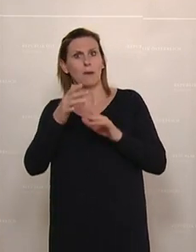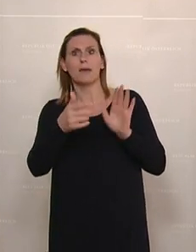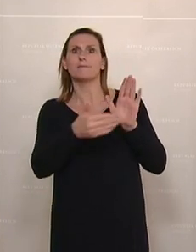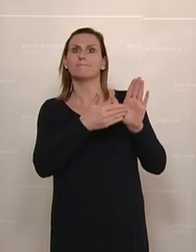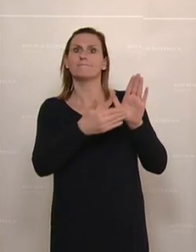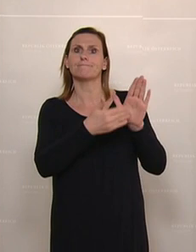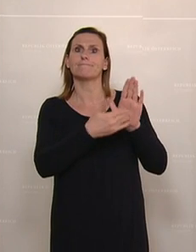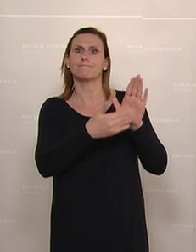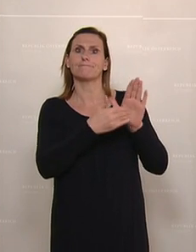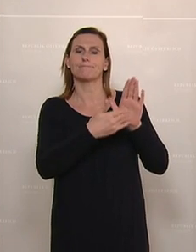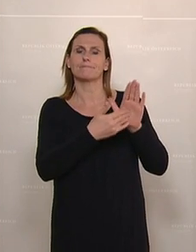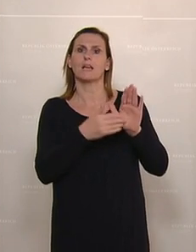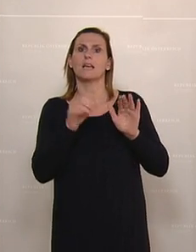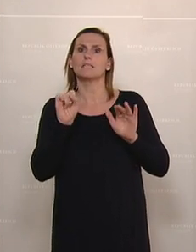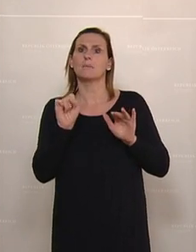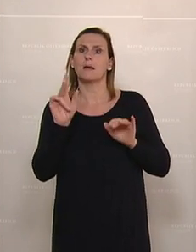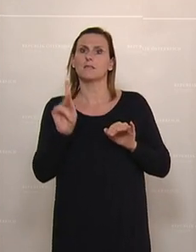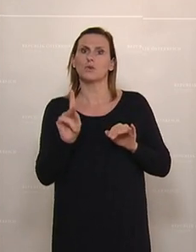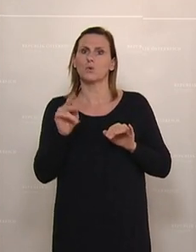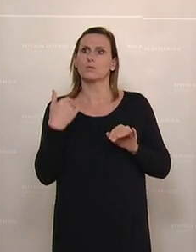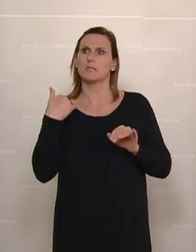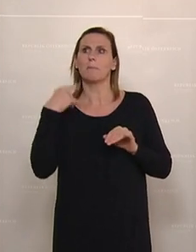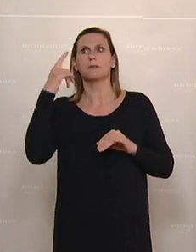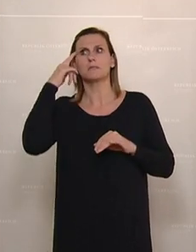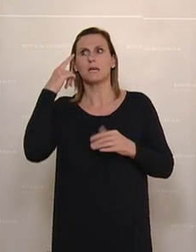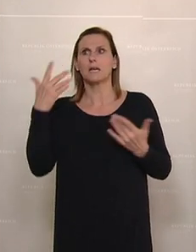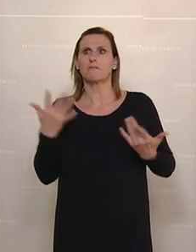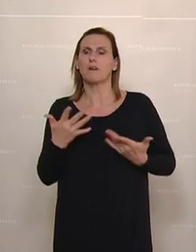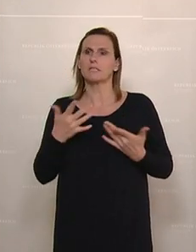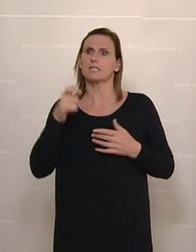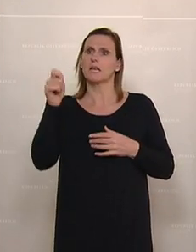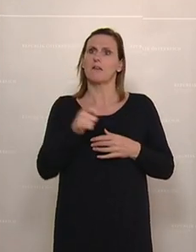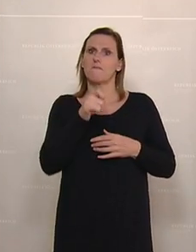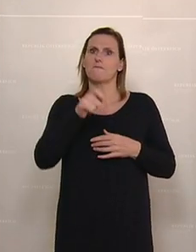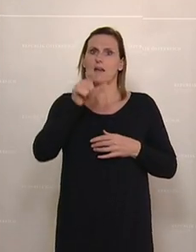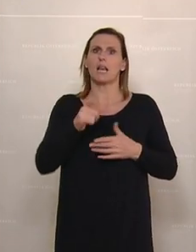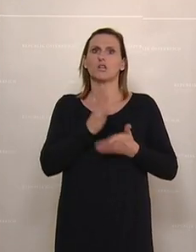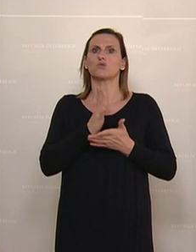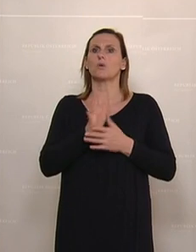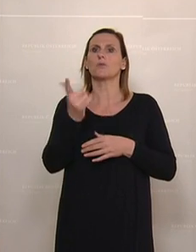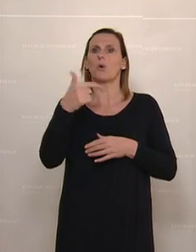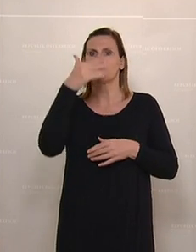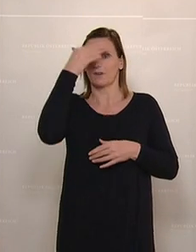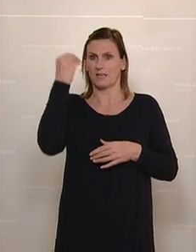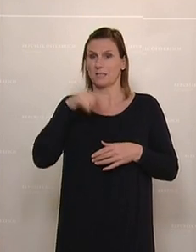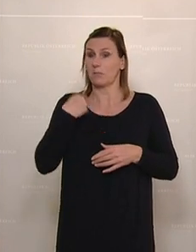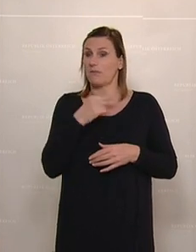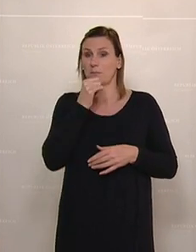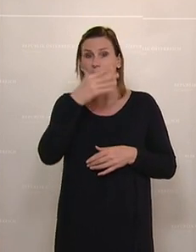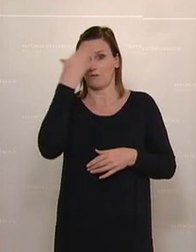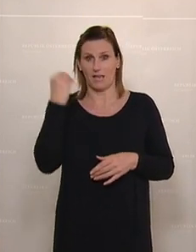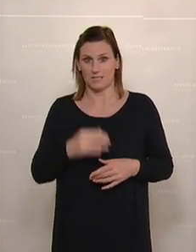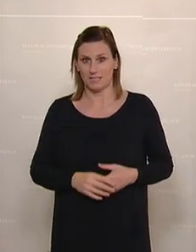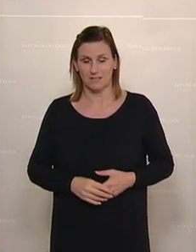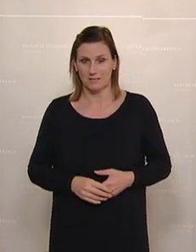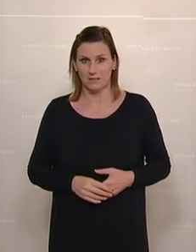könnt. Und Sebastian Kurz wird sich damals vermutlich gedacht haben, die Wählerinnen und Wähler werden das schon vergessen. Wir haben das nicht vergessen,